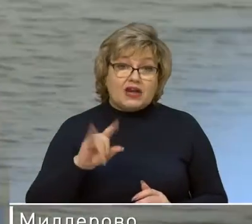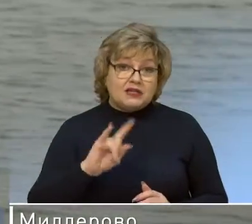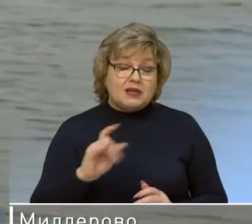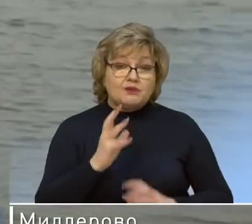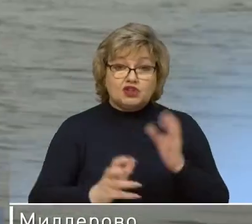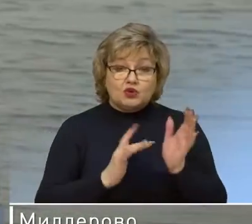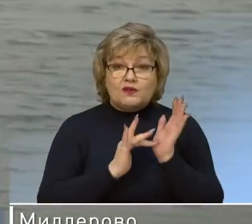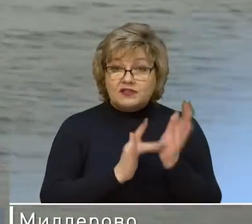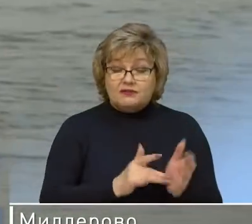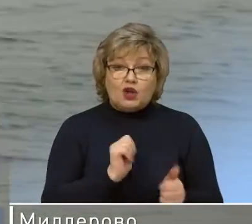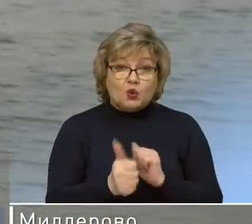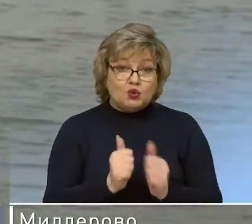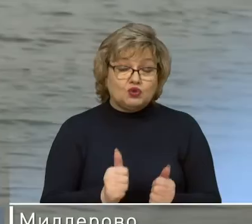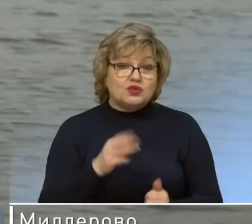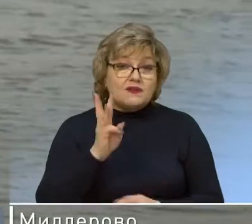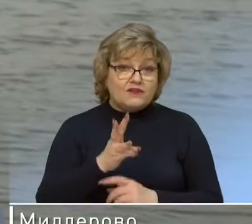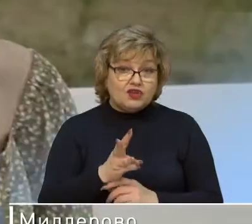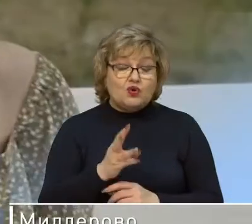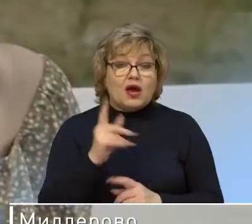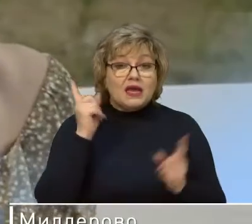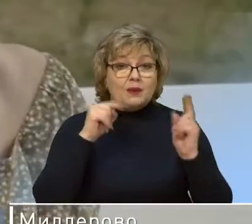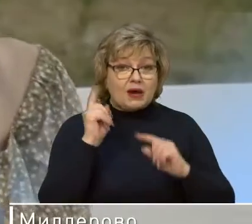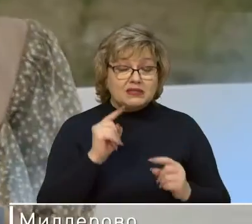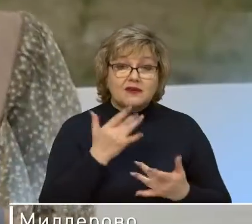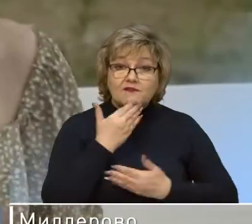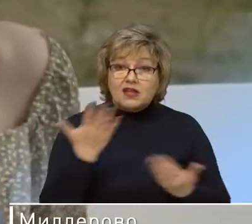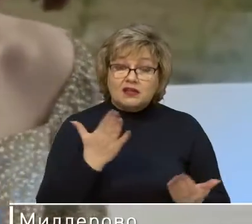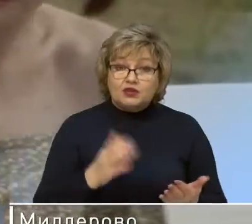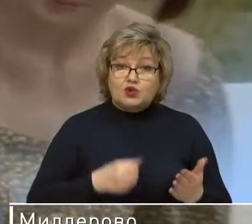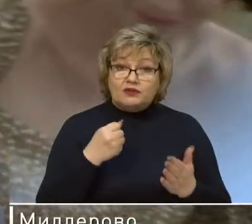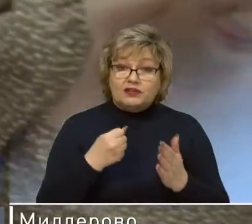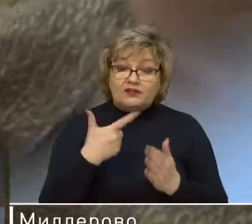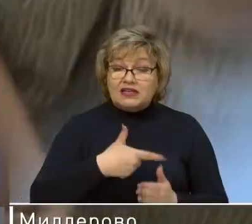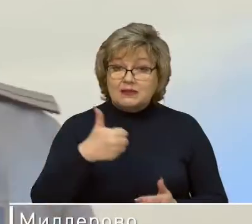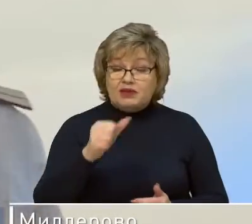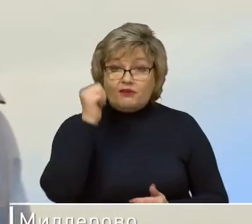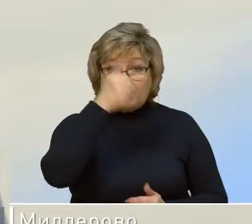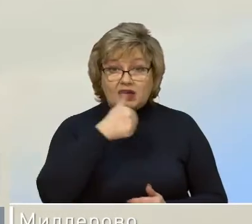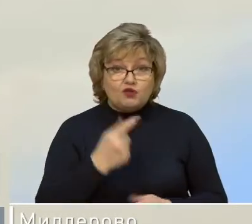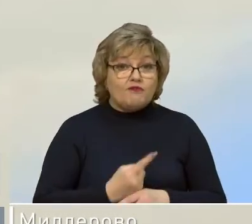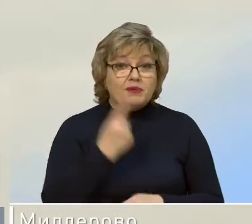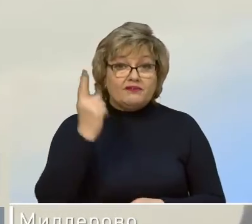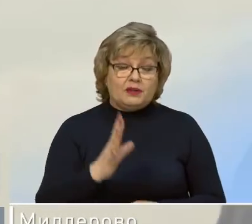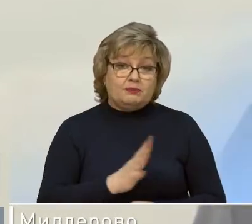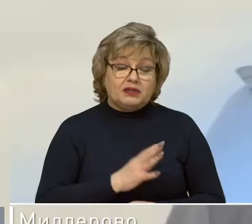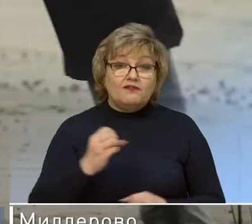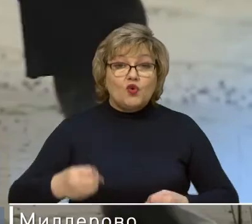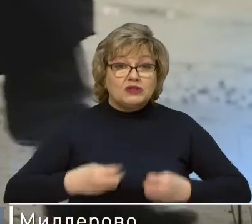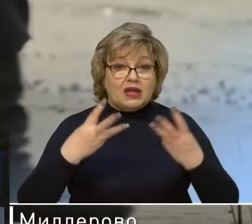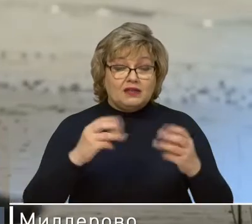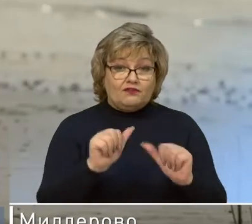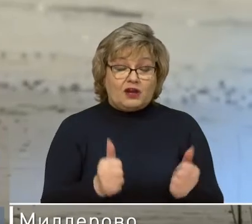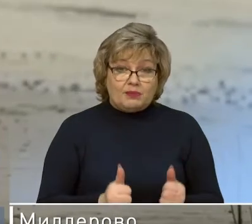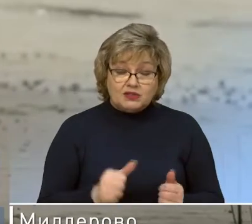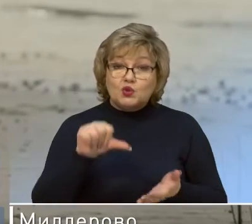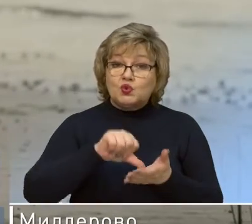туристический фестиваль «Конкурс видео, фото и анимации», финал которого в 2021 году впервые прошел в онлайн-формате.